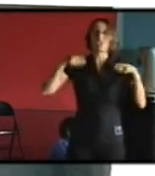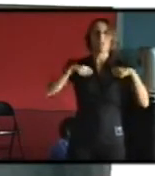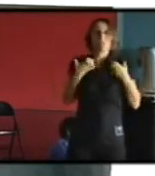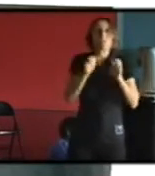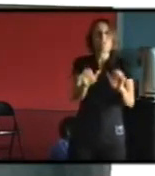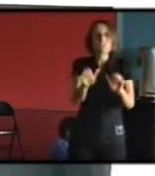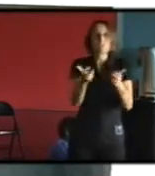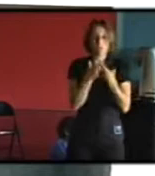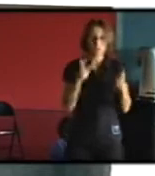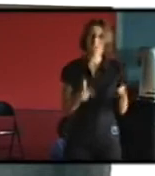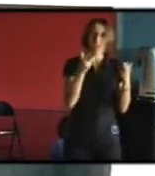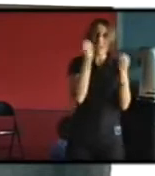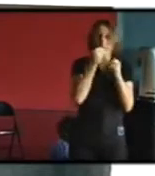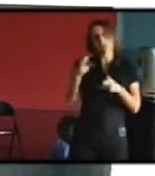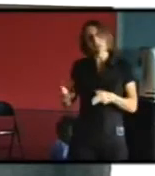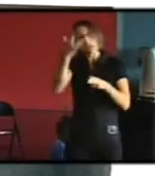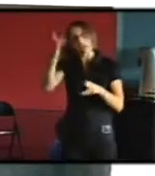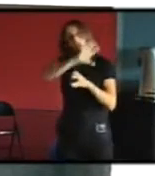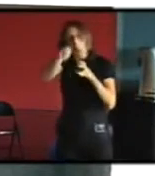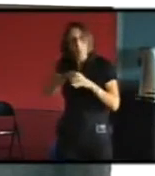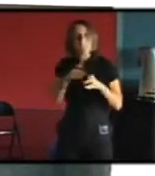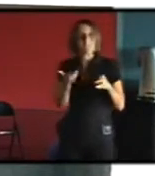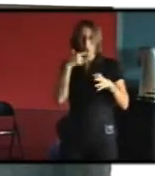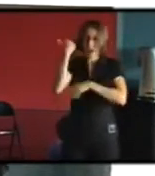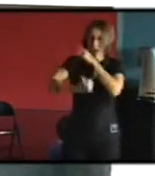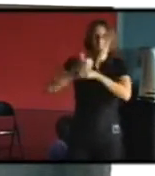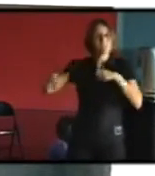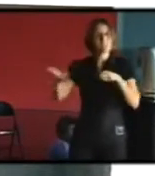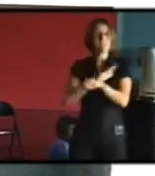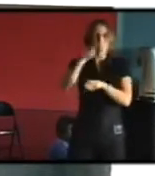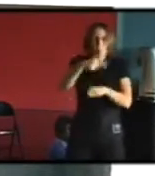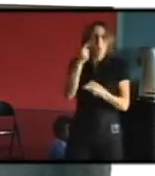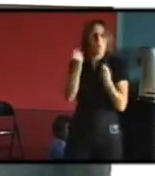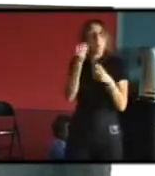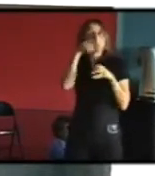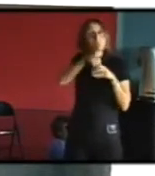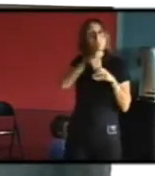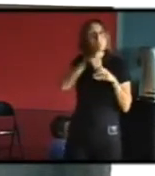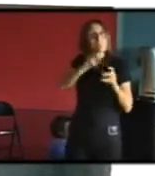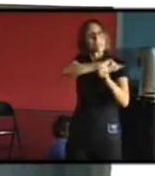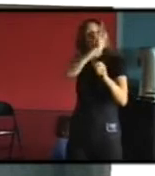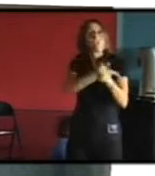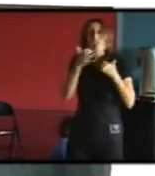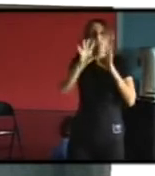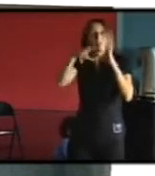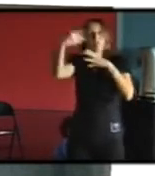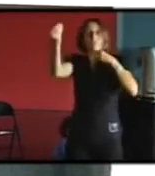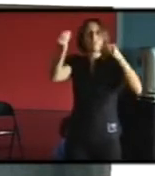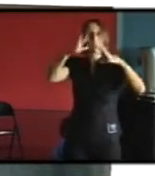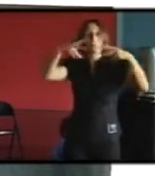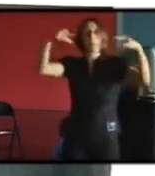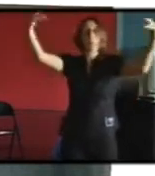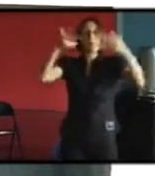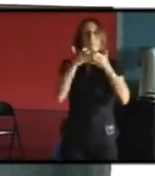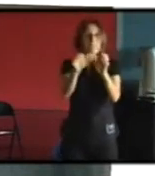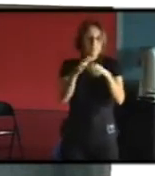climatiseurs l'été donc aujourd'hui il faut absolument et là je rejoins ce que vous développiez avoir des artisans qui vous proposent des